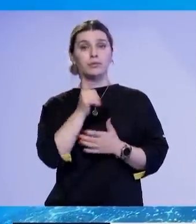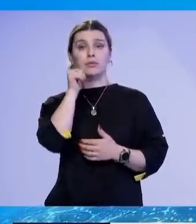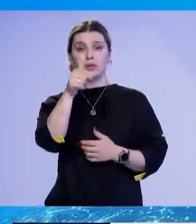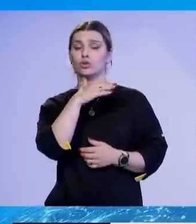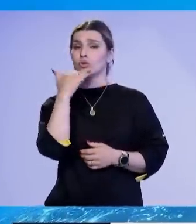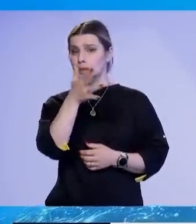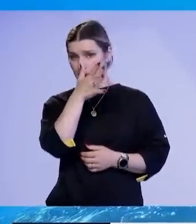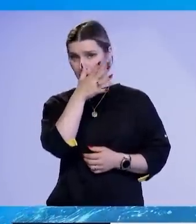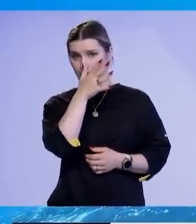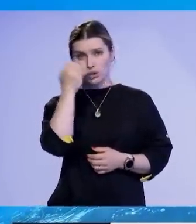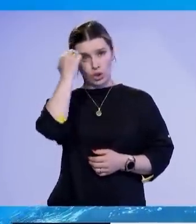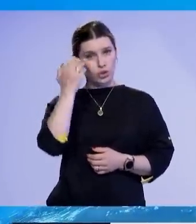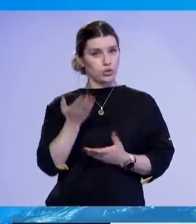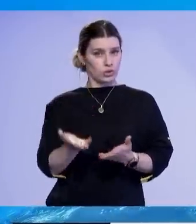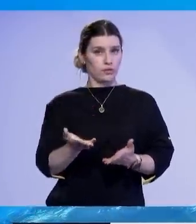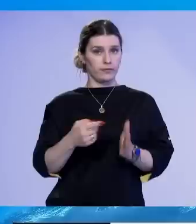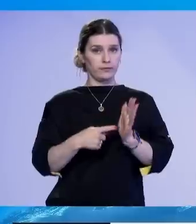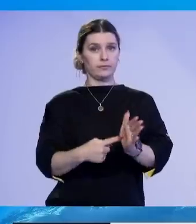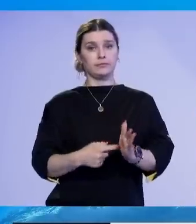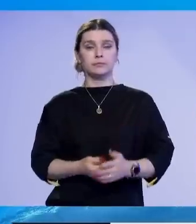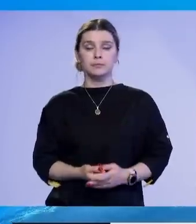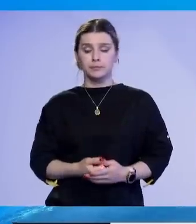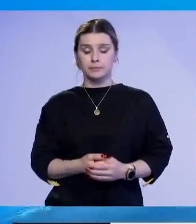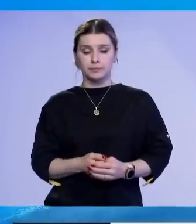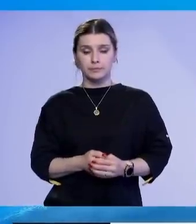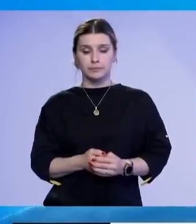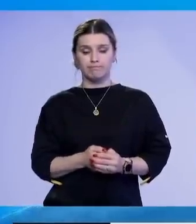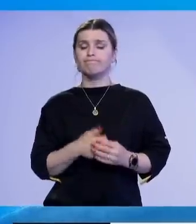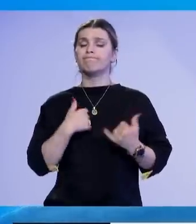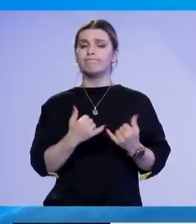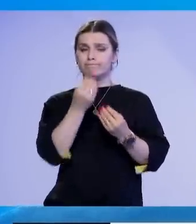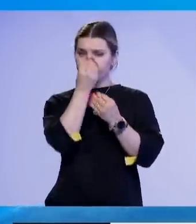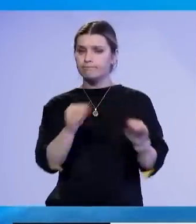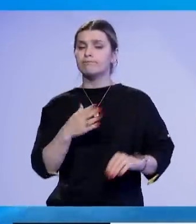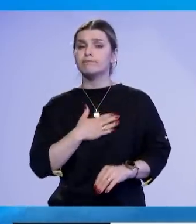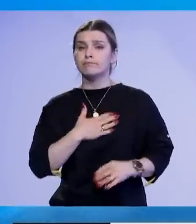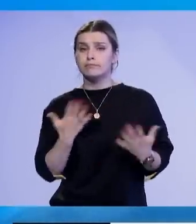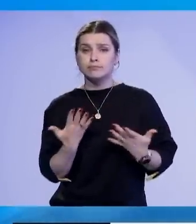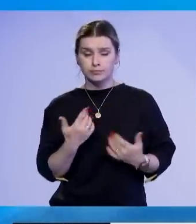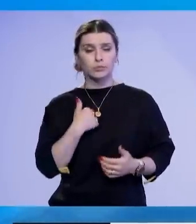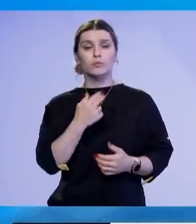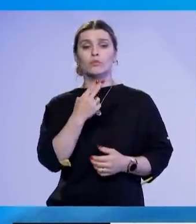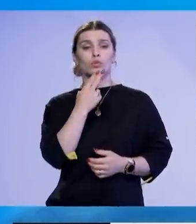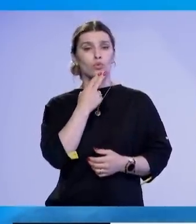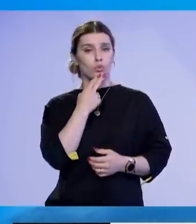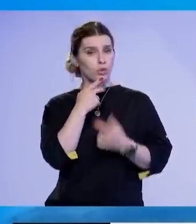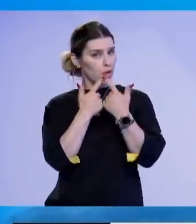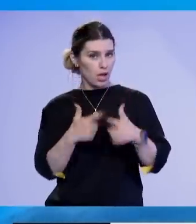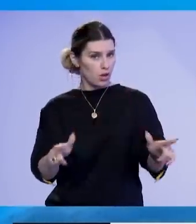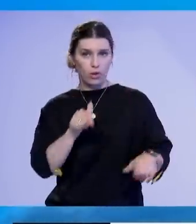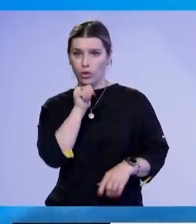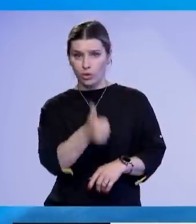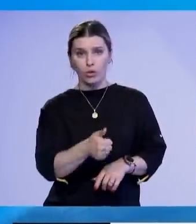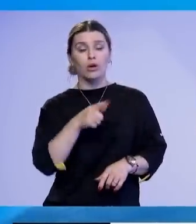mjafte keqe për Kosovën dhe Balkanin për ëndimor. Pra përësia i me sot është se ne nuk dhe të lejojmë që këto mundësi, këto